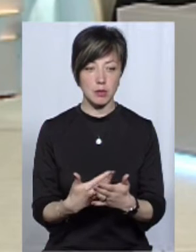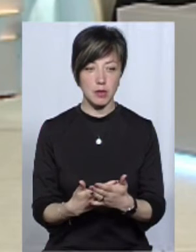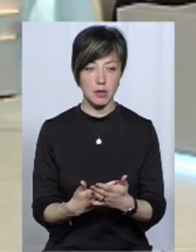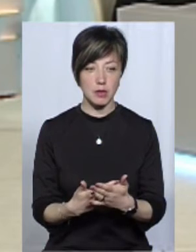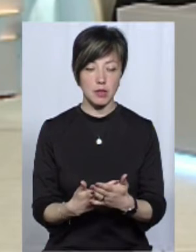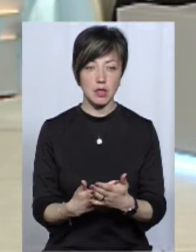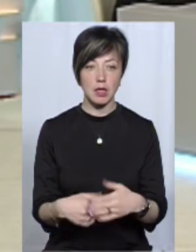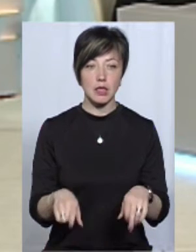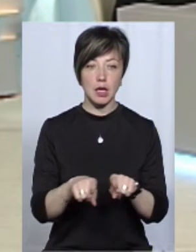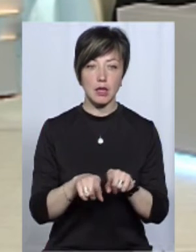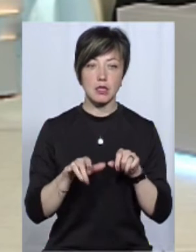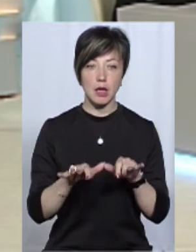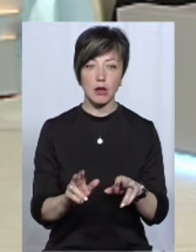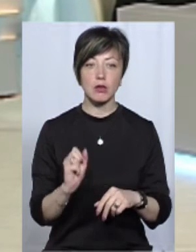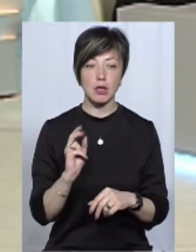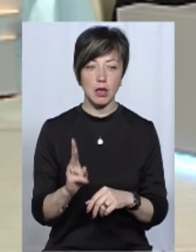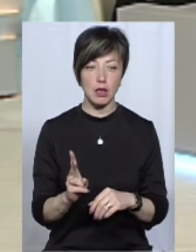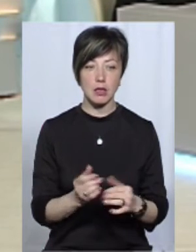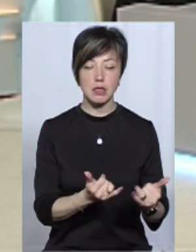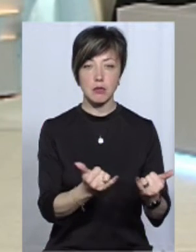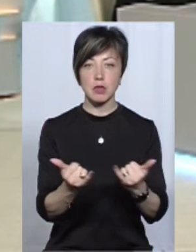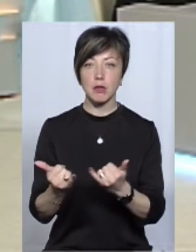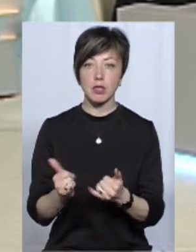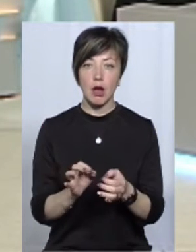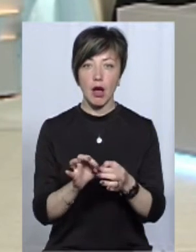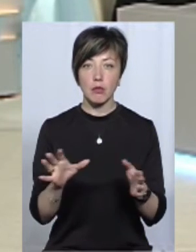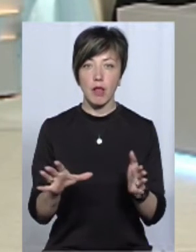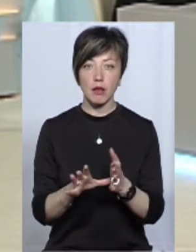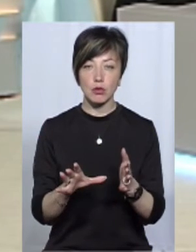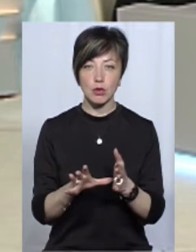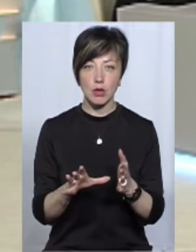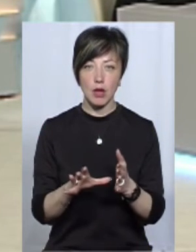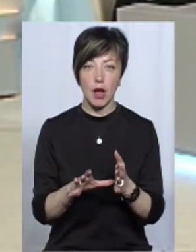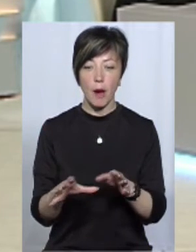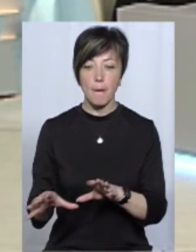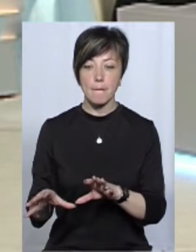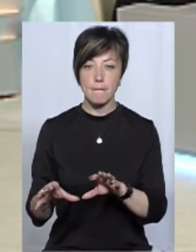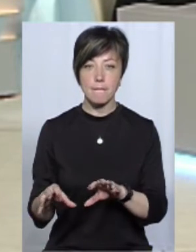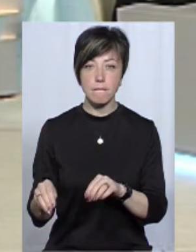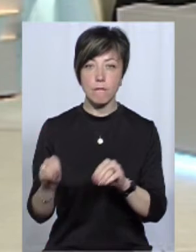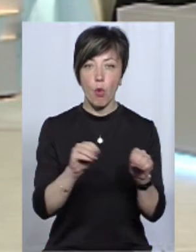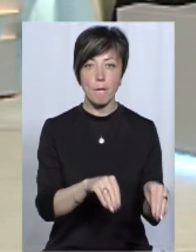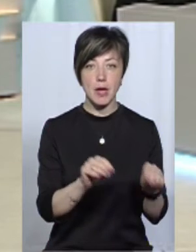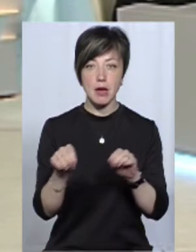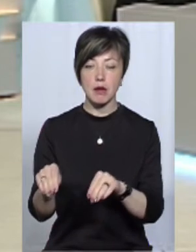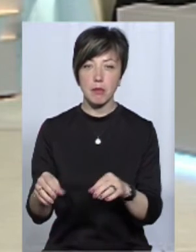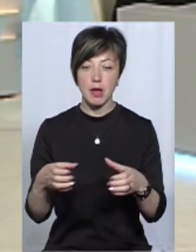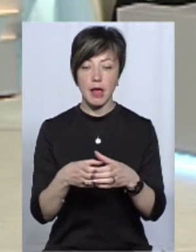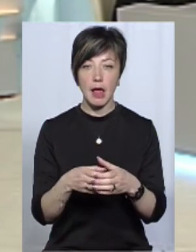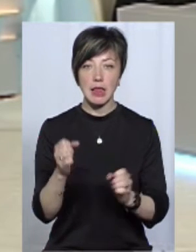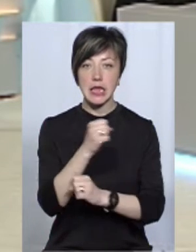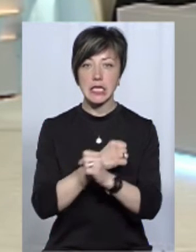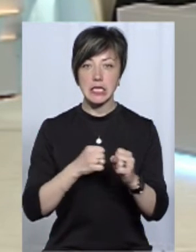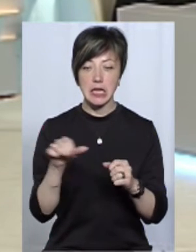Скажемо, такі от заходи, як забезпечення атомних електростанцій мобільними дизельними електростанціями, мобільними